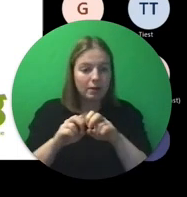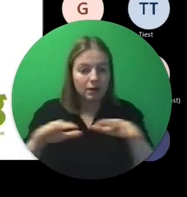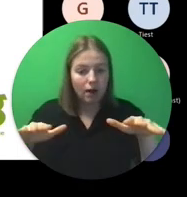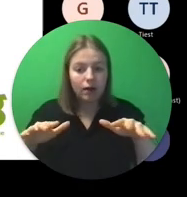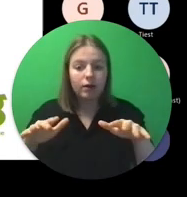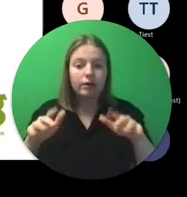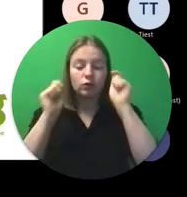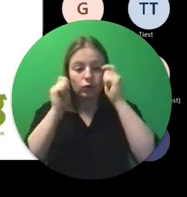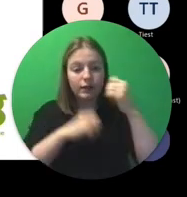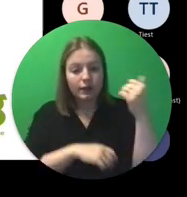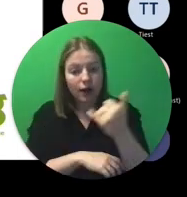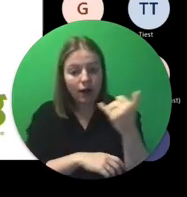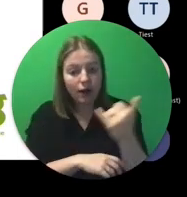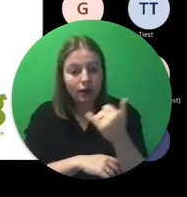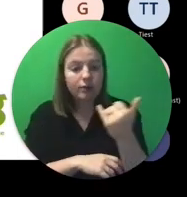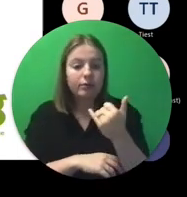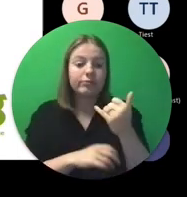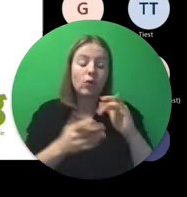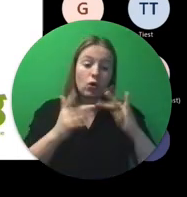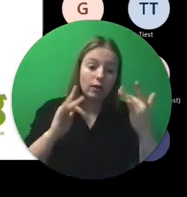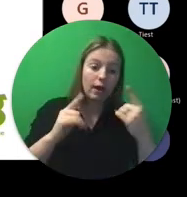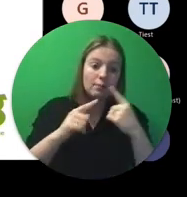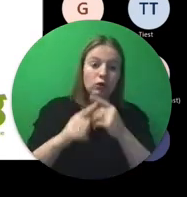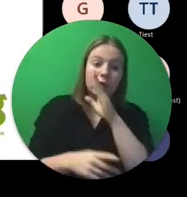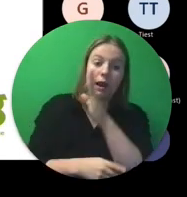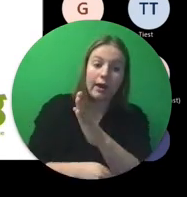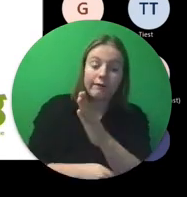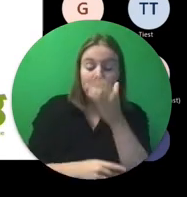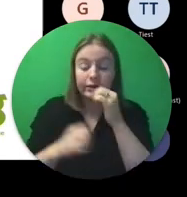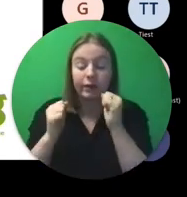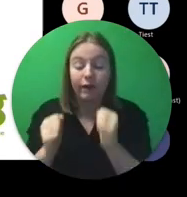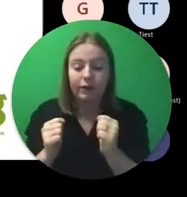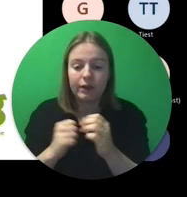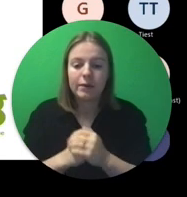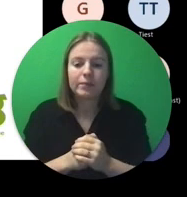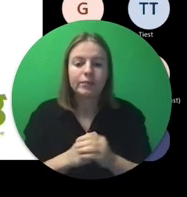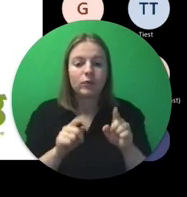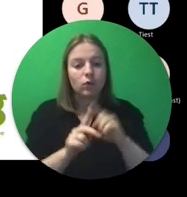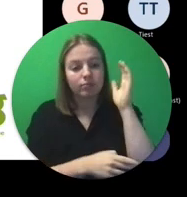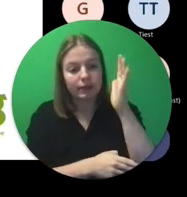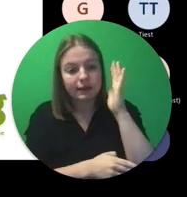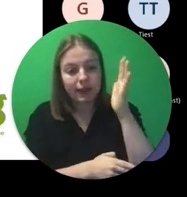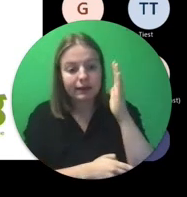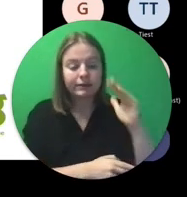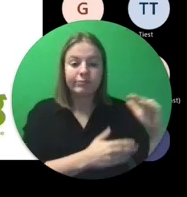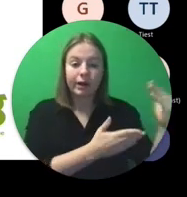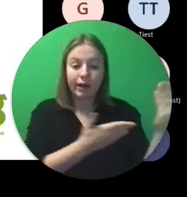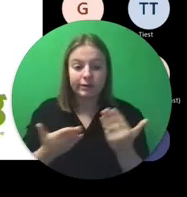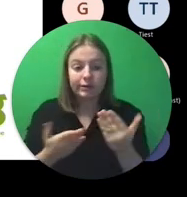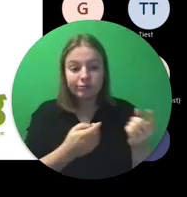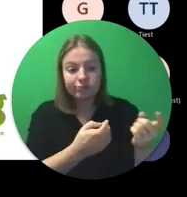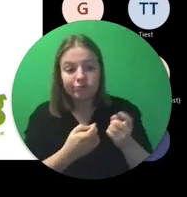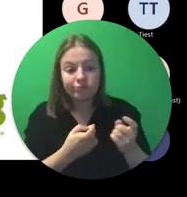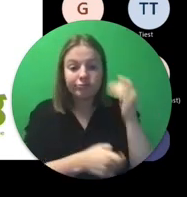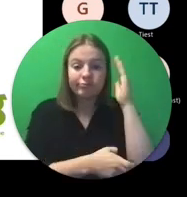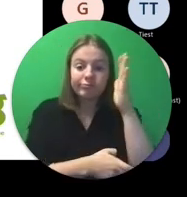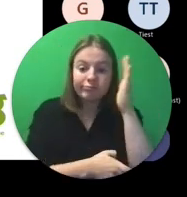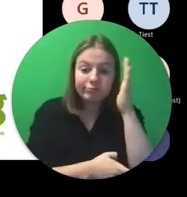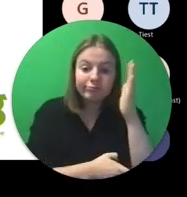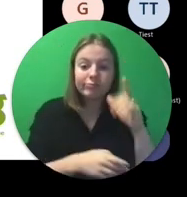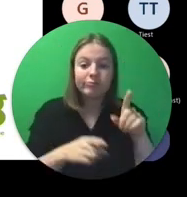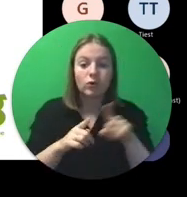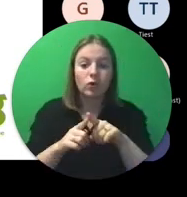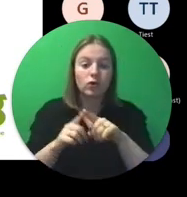voorzien studiedagen online en live als het mogelijk is. presentaties, gastpresentaties, ook thematische